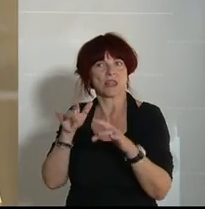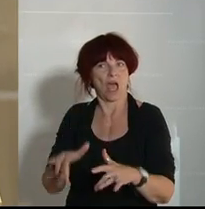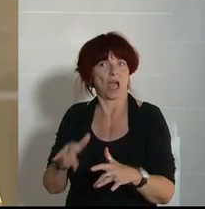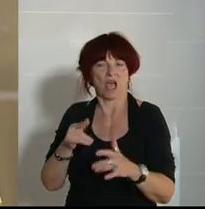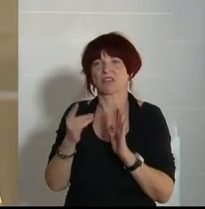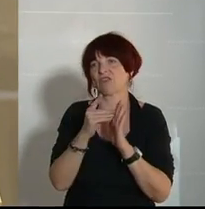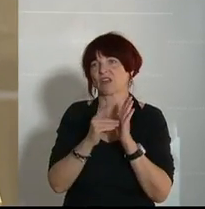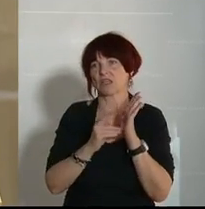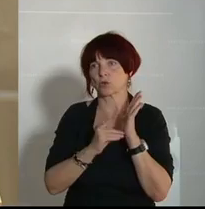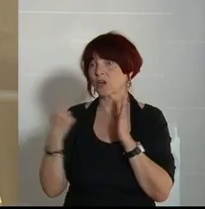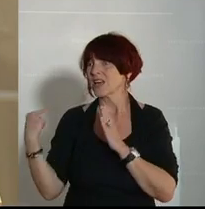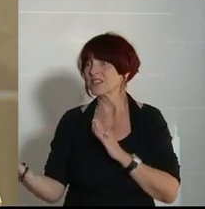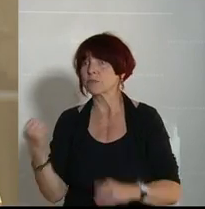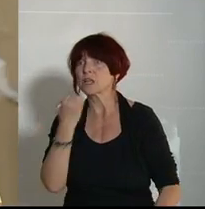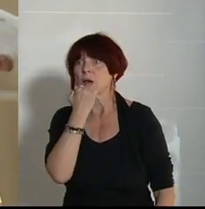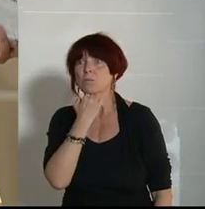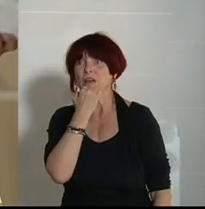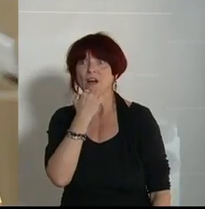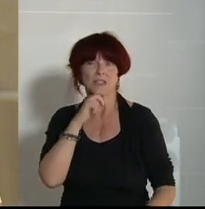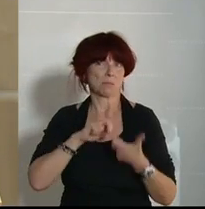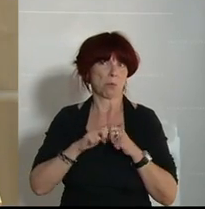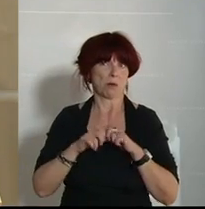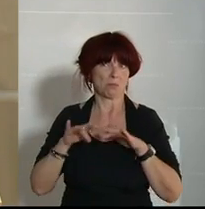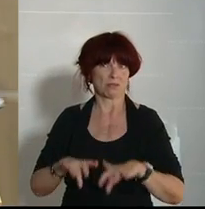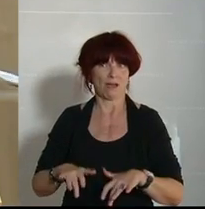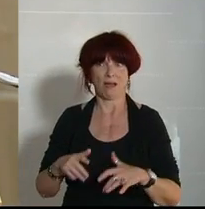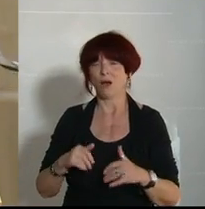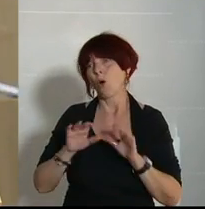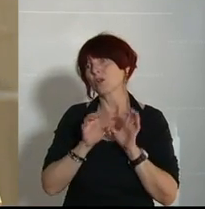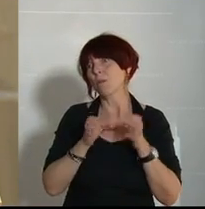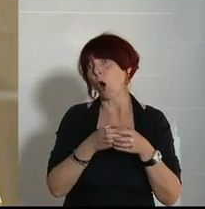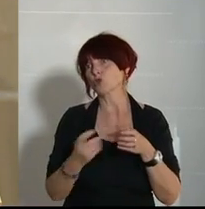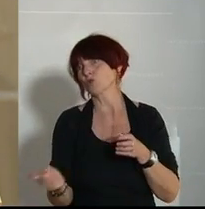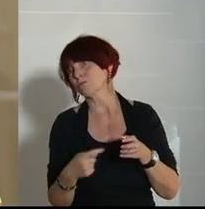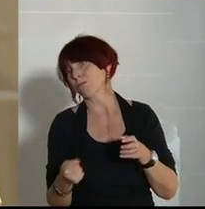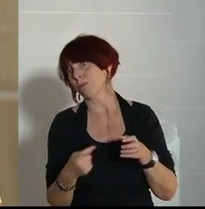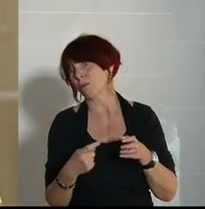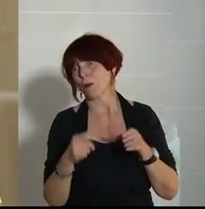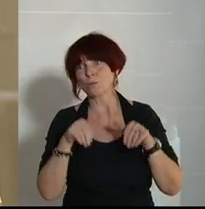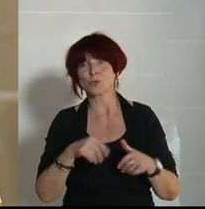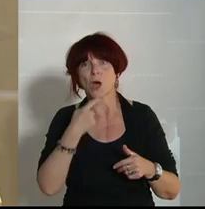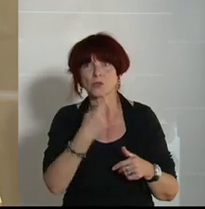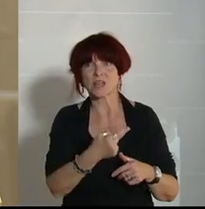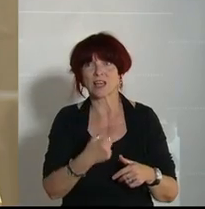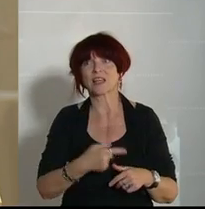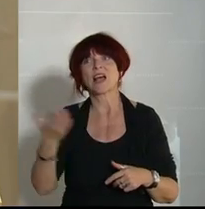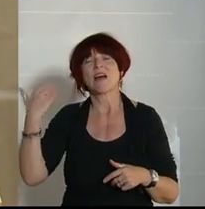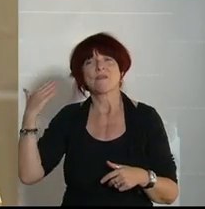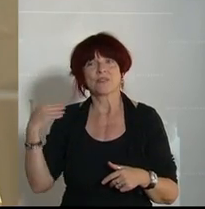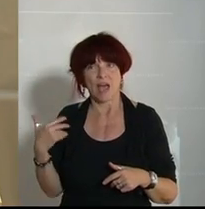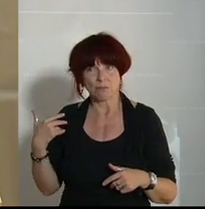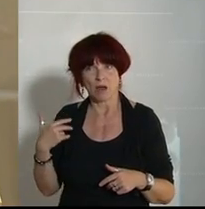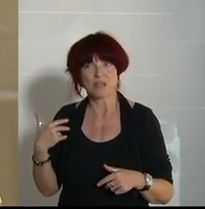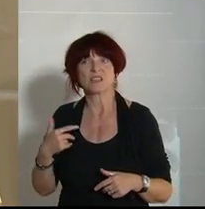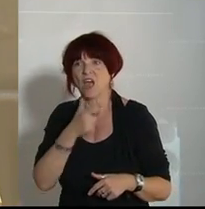Er hat ein Problem, weil er mehr im Ausschuss sein wird und weil er erklären wird müssen, was er als Finanzgeneralsekretär widerrechtlich gemacht hat, das sage ich